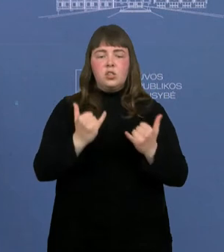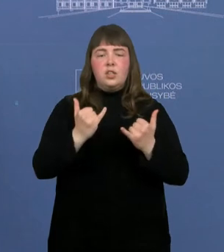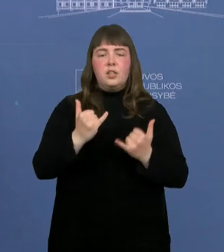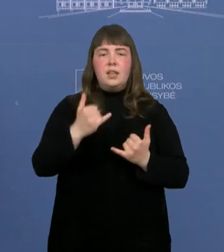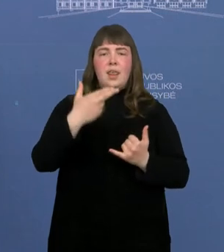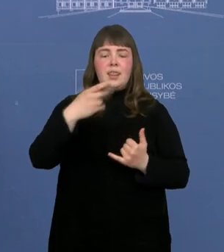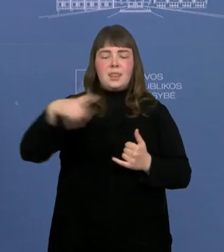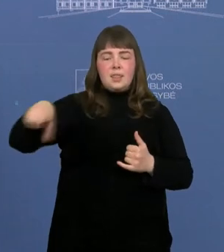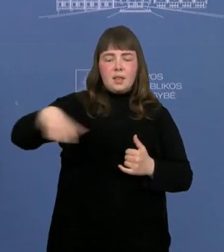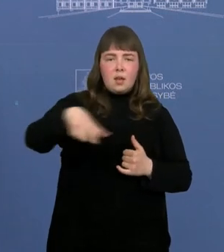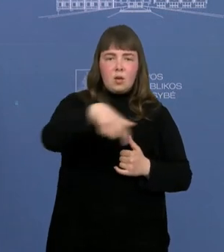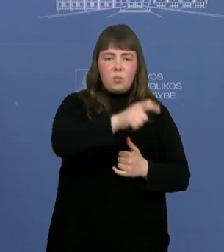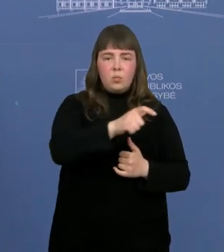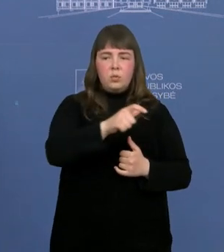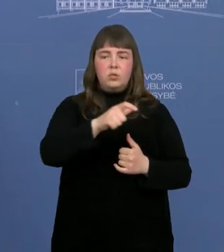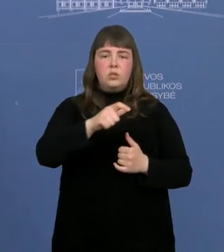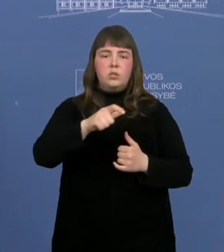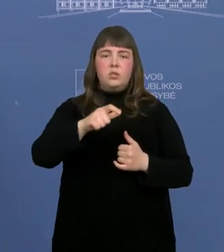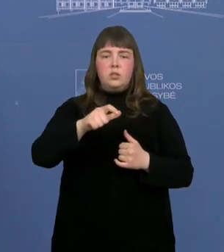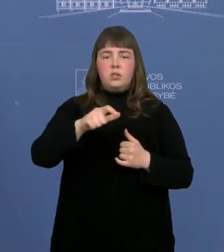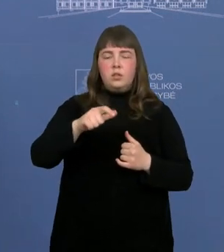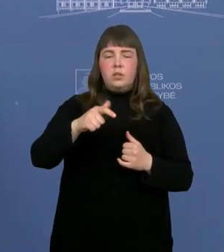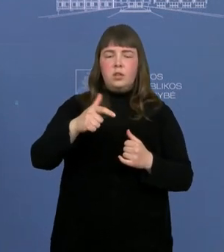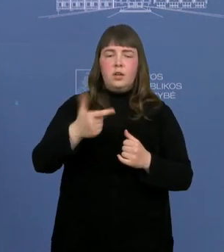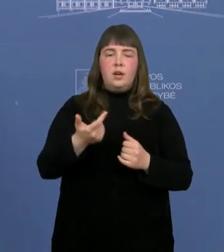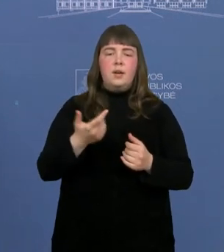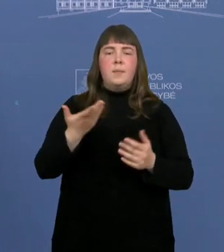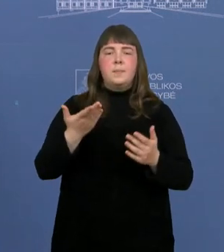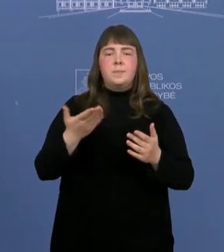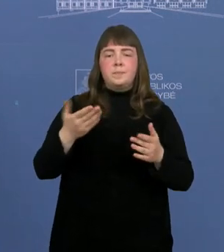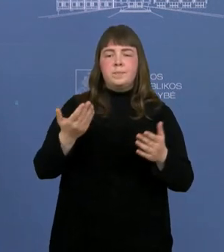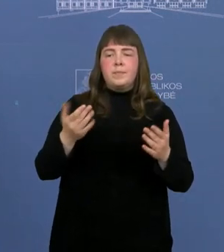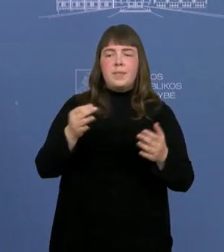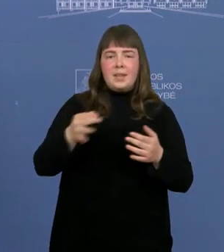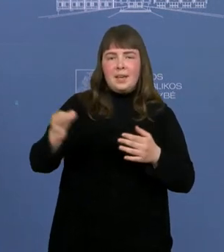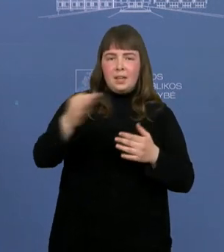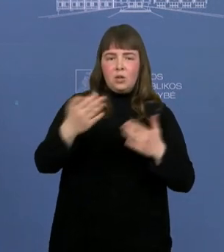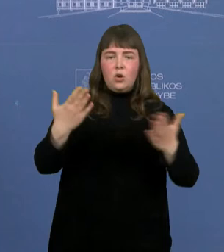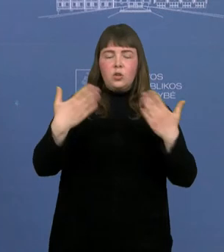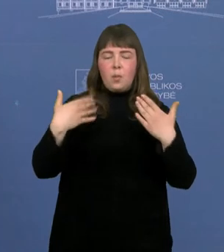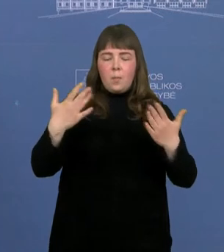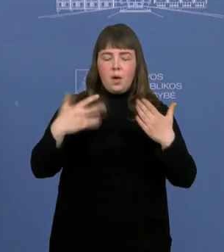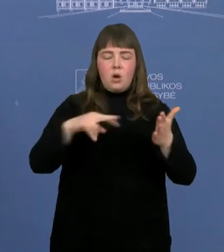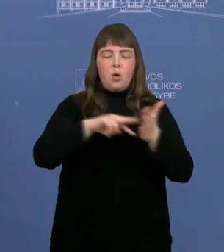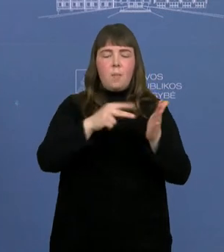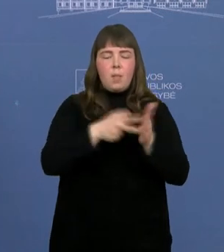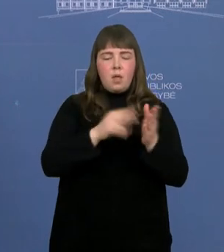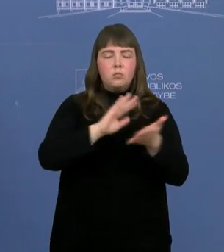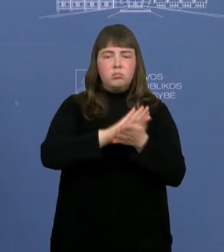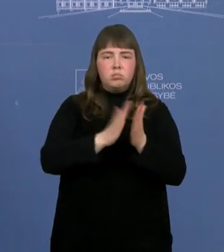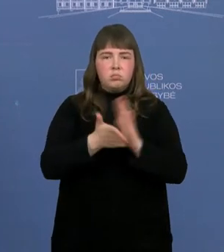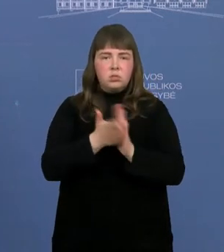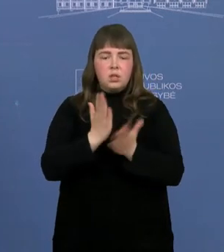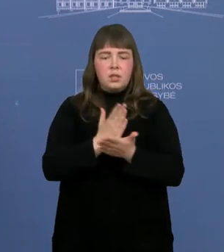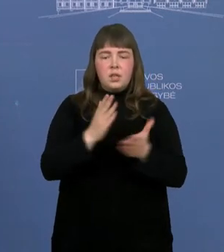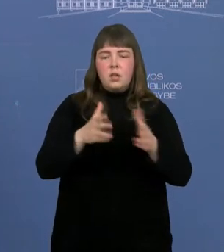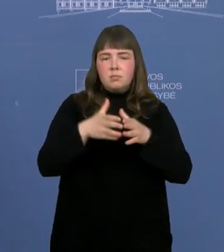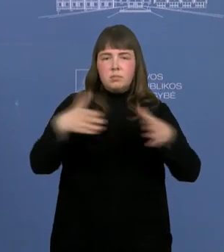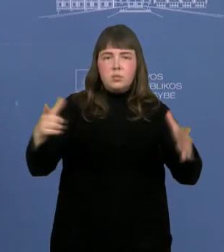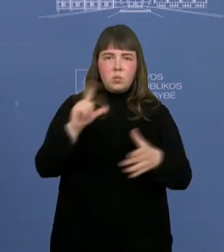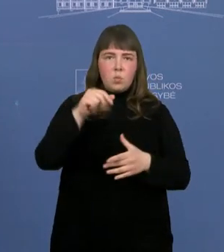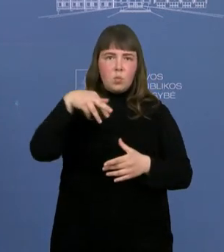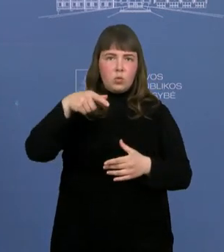kilpų regioninio parko tvarkymo planą, iš esmės išplėstas yra punio šilo rezervatas